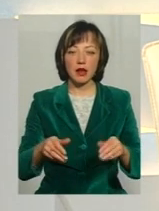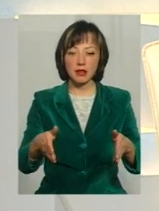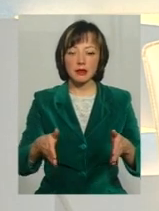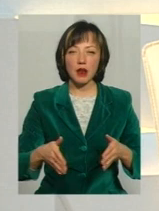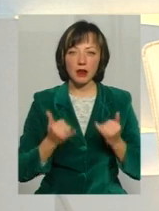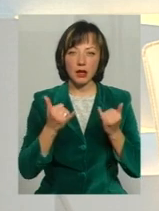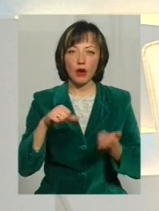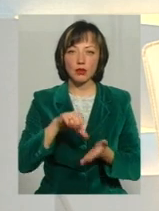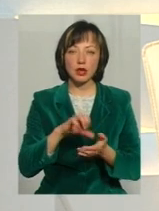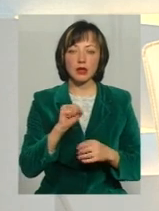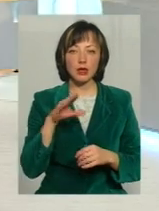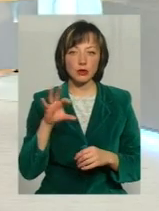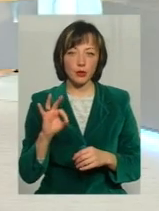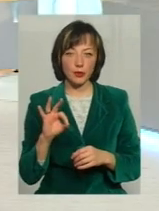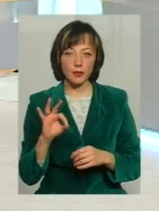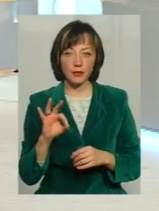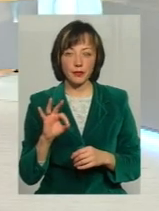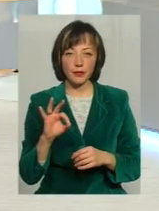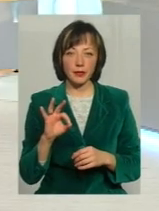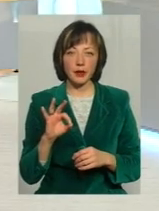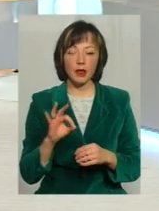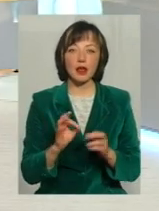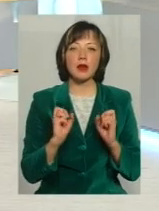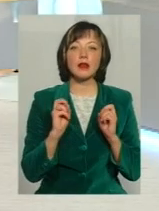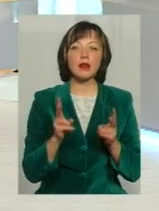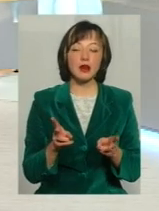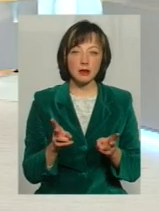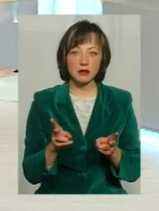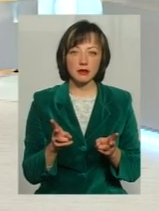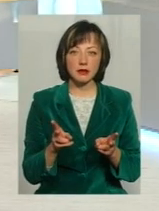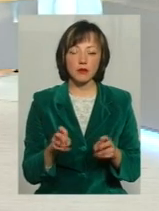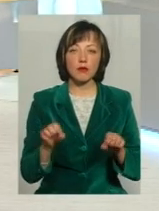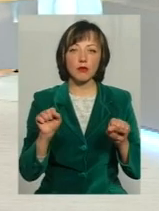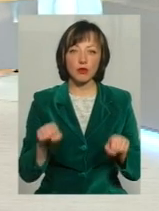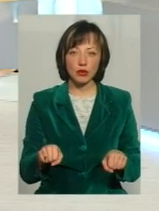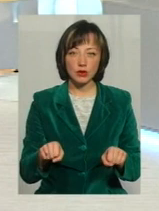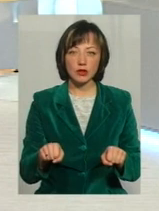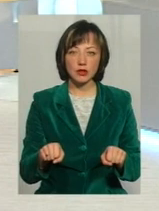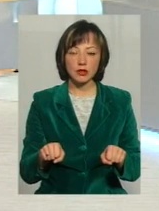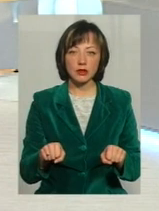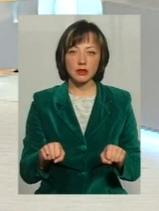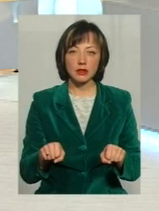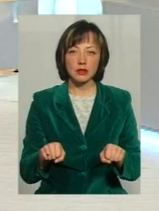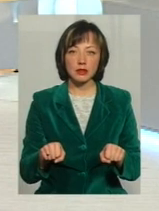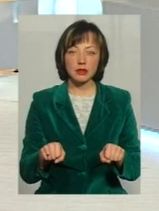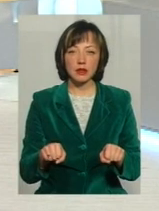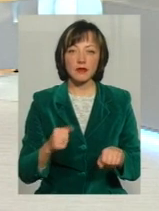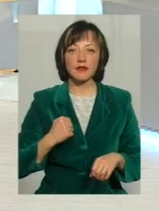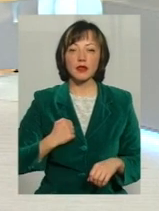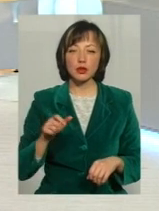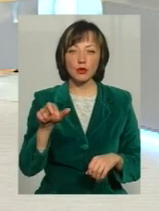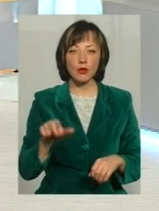для учасників АТО Яким чином може військовий